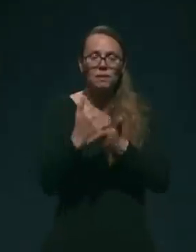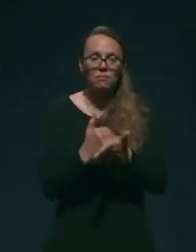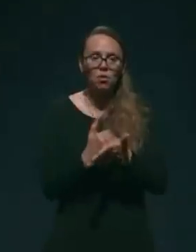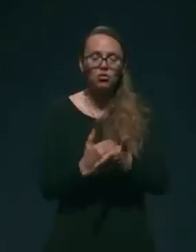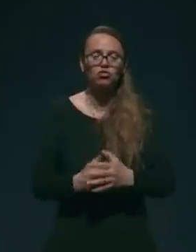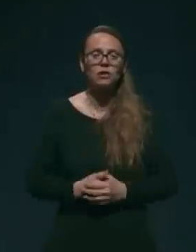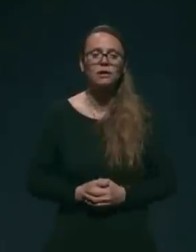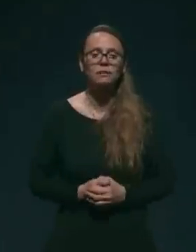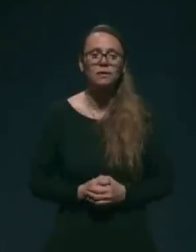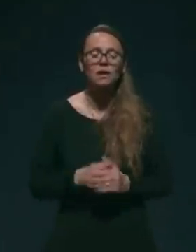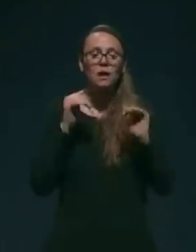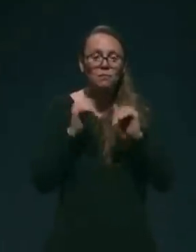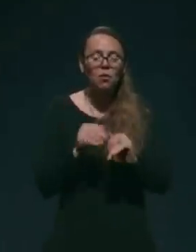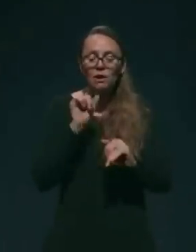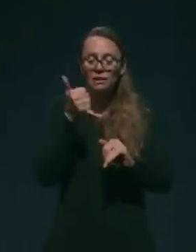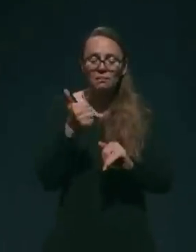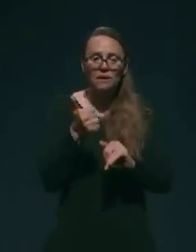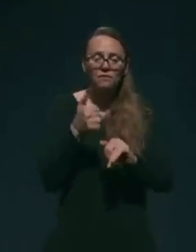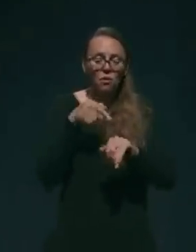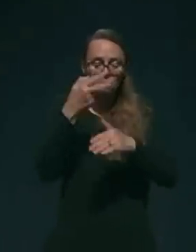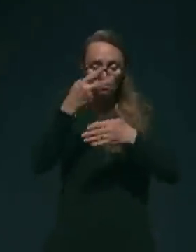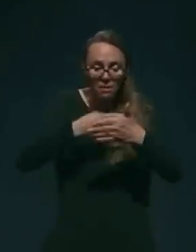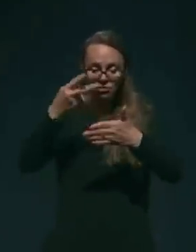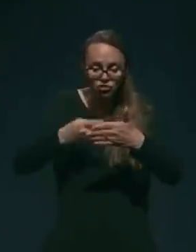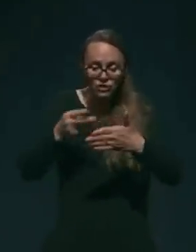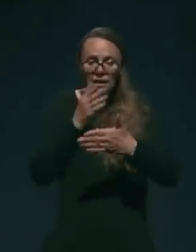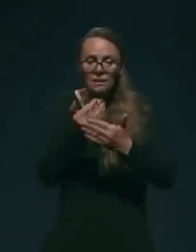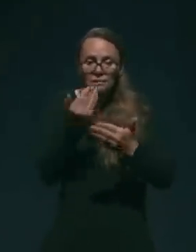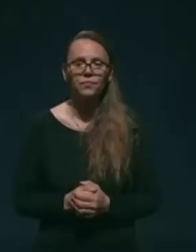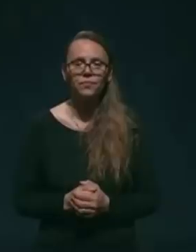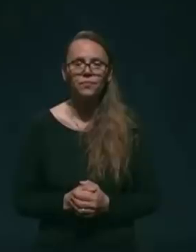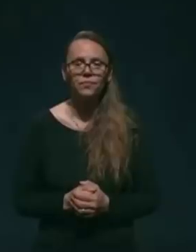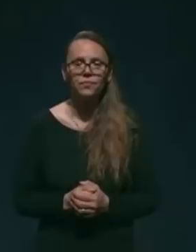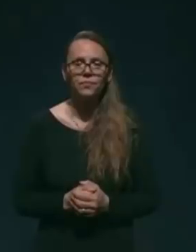Morate prej priporočilo prebredi, prej in boste to ljudem rekli.